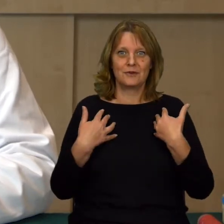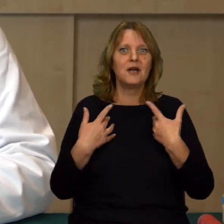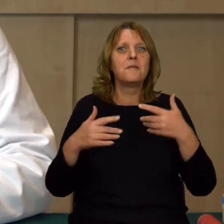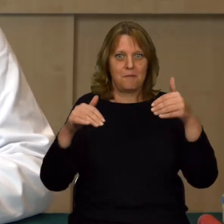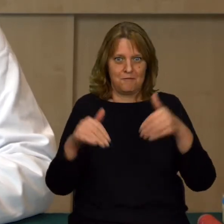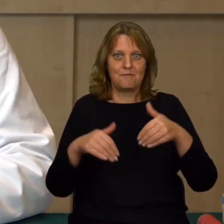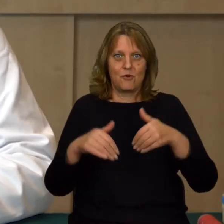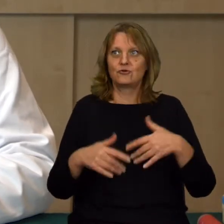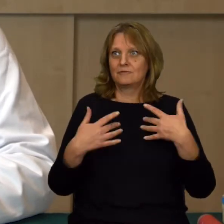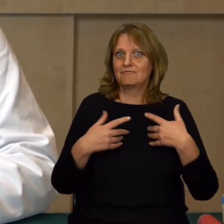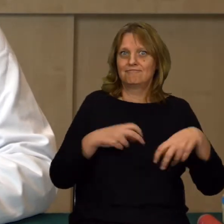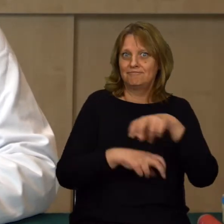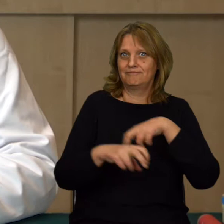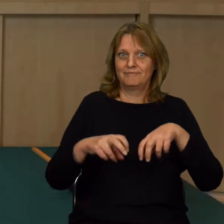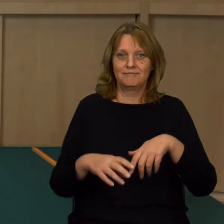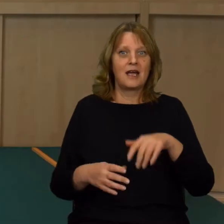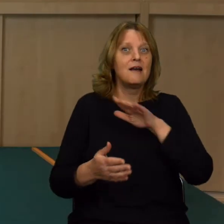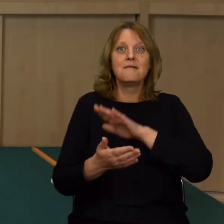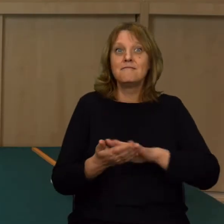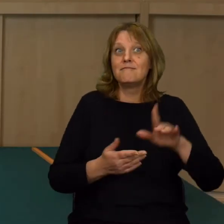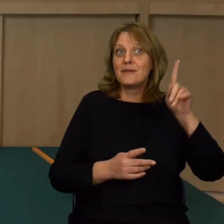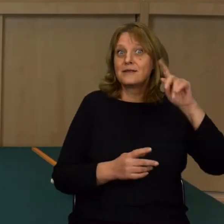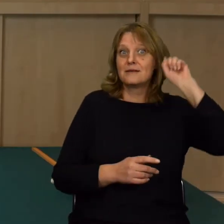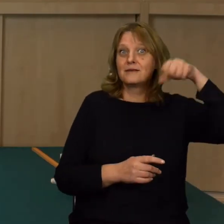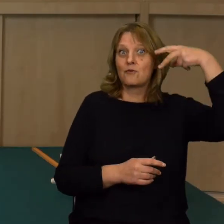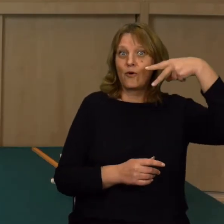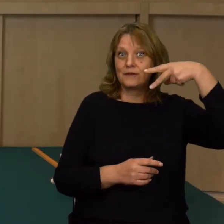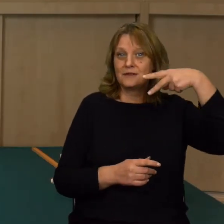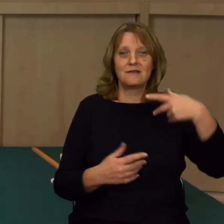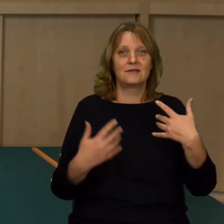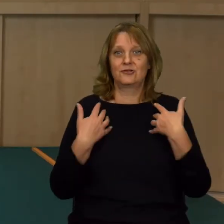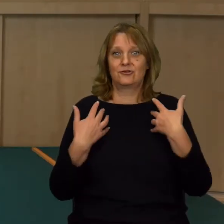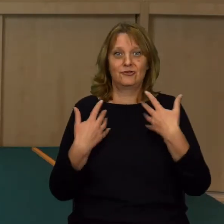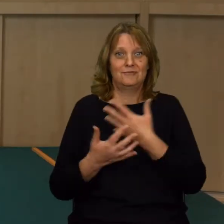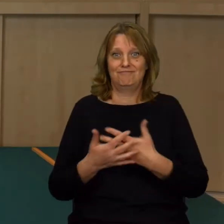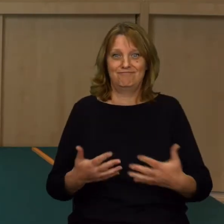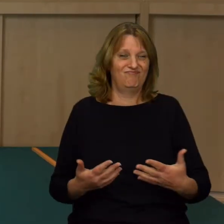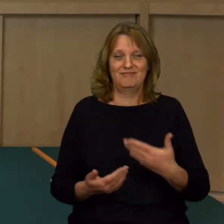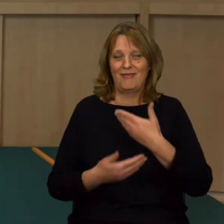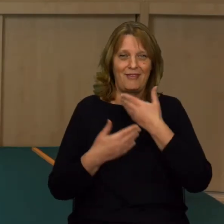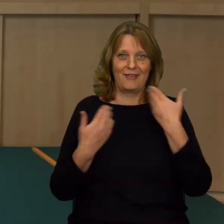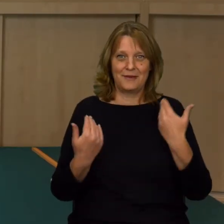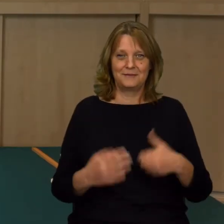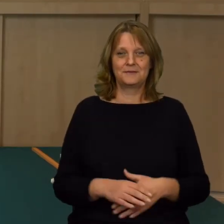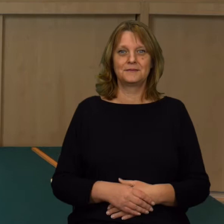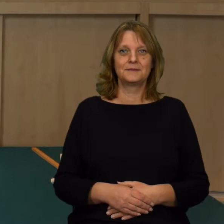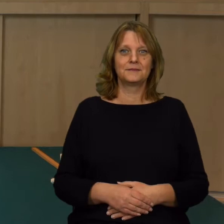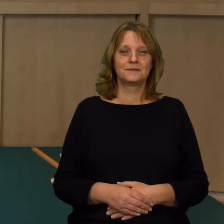możemy funkcjonować. Bez tej gwiazdy życia na naszej planecie na pewno by nie było.